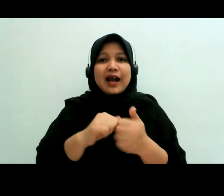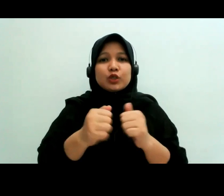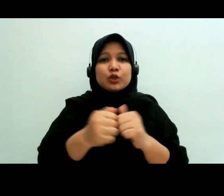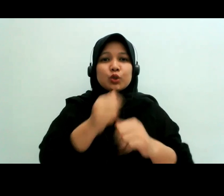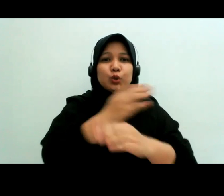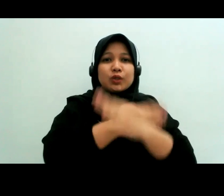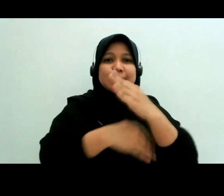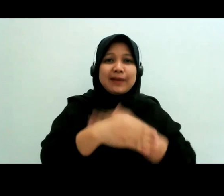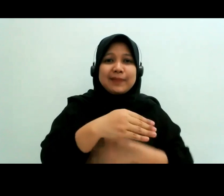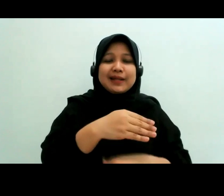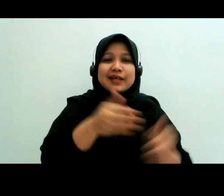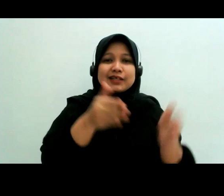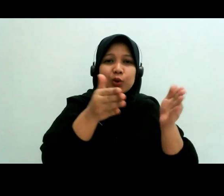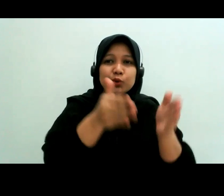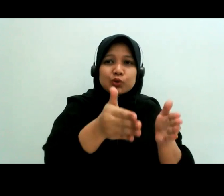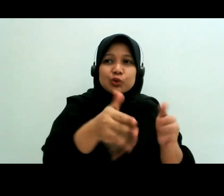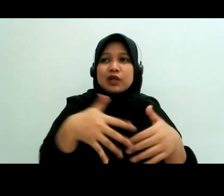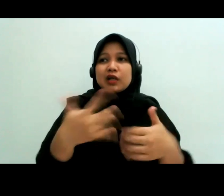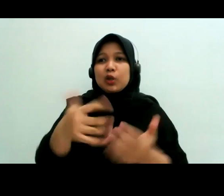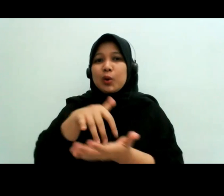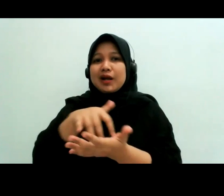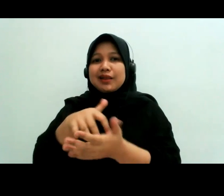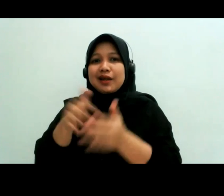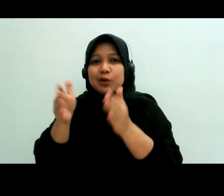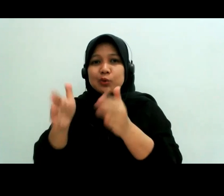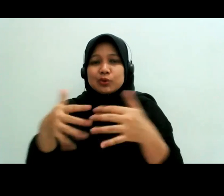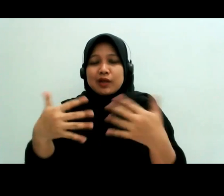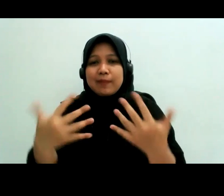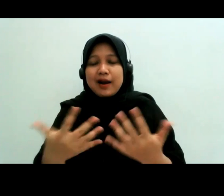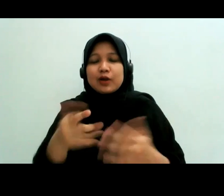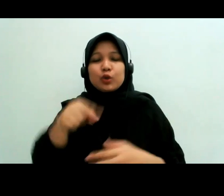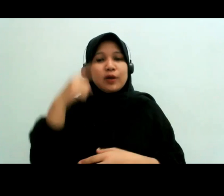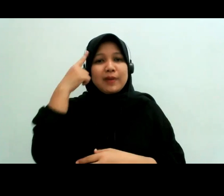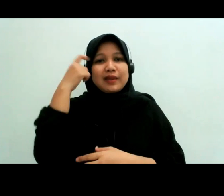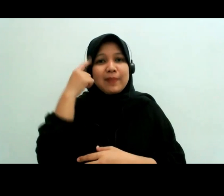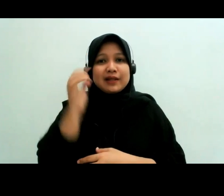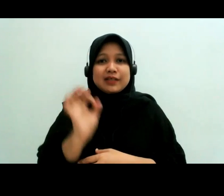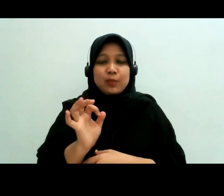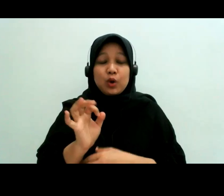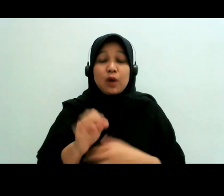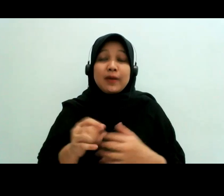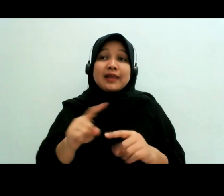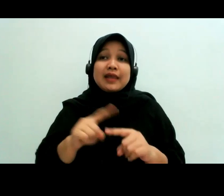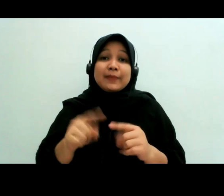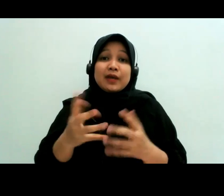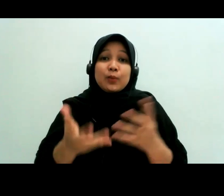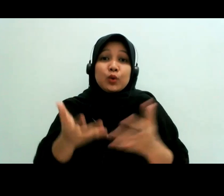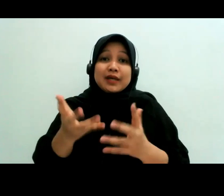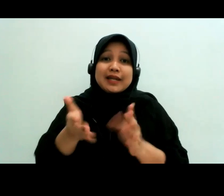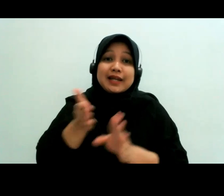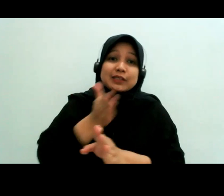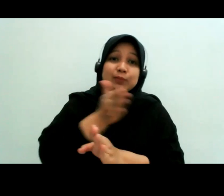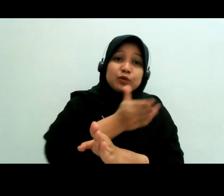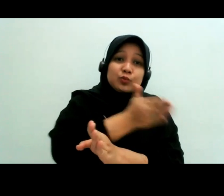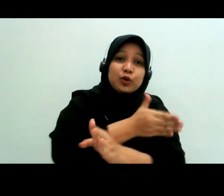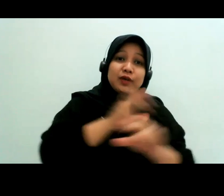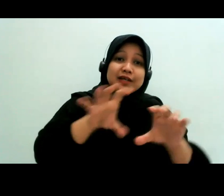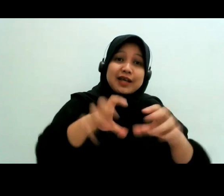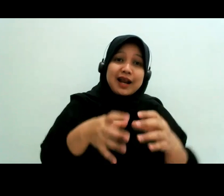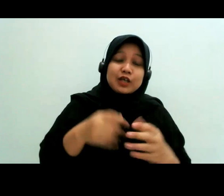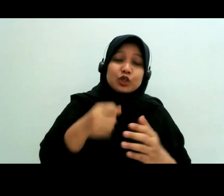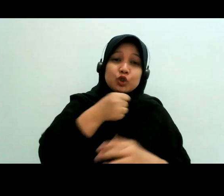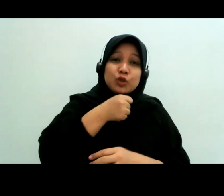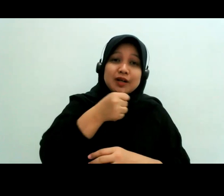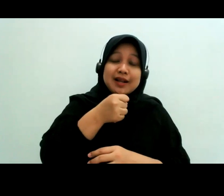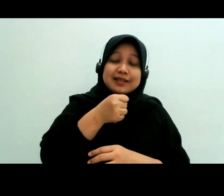saya rasa sih juga tadinya saya juga juga udah dikasih di kelas jurnalistik sebelumnya atau di bahan-bahan lainnya